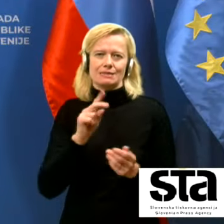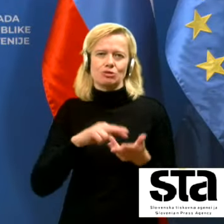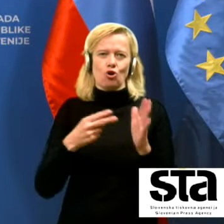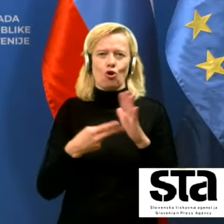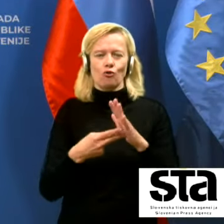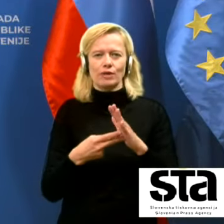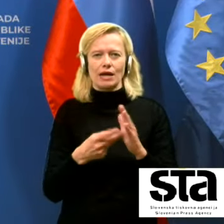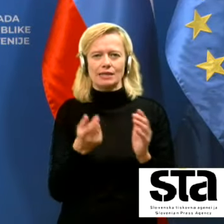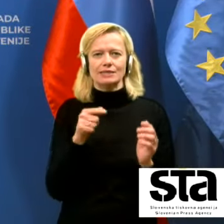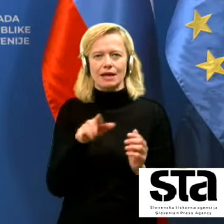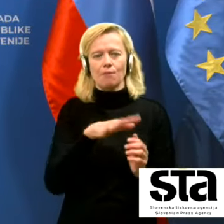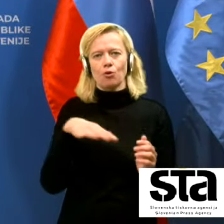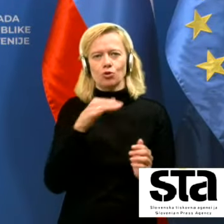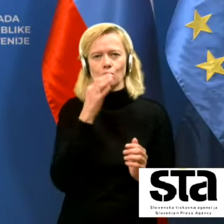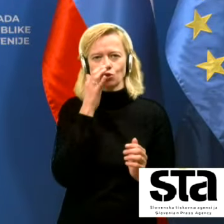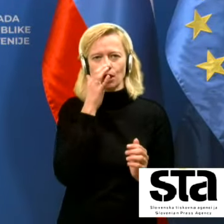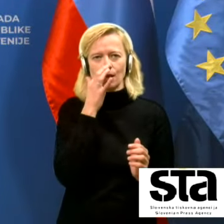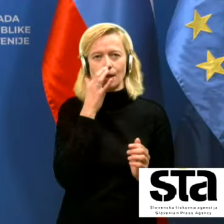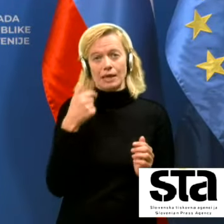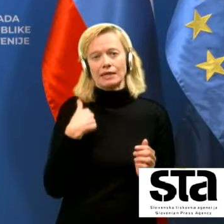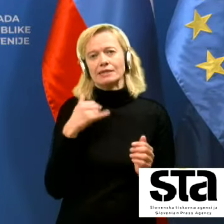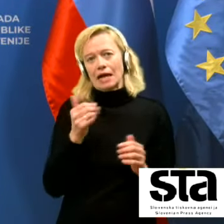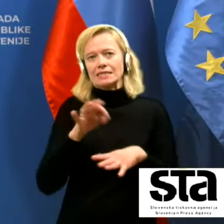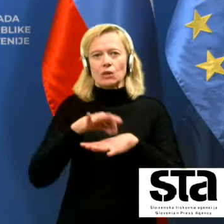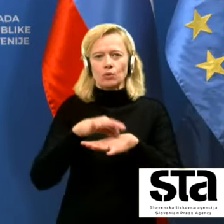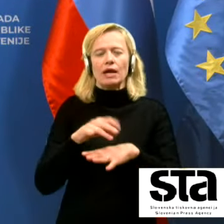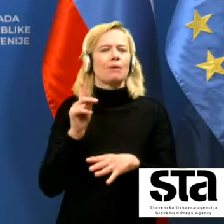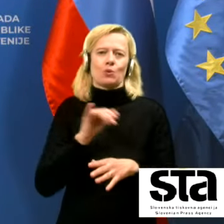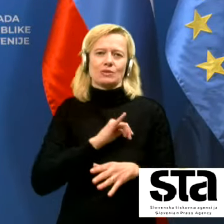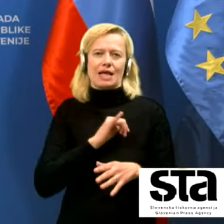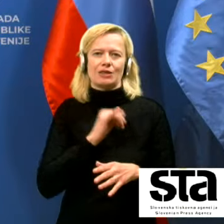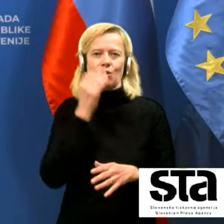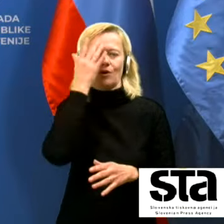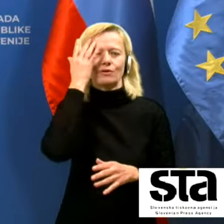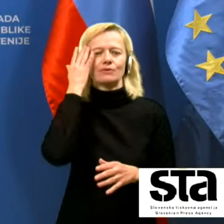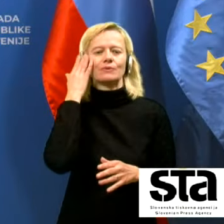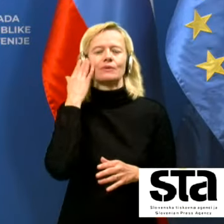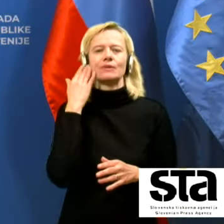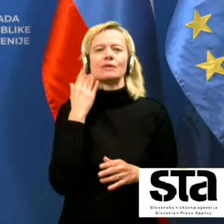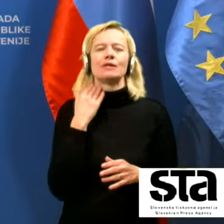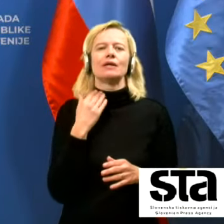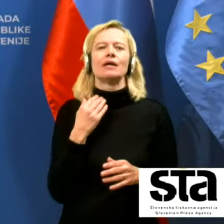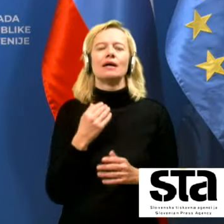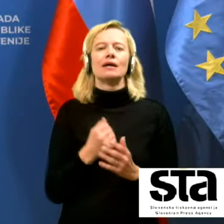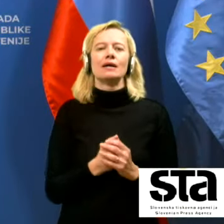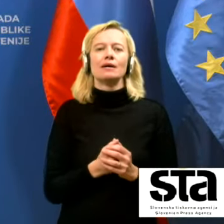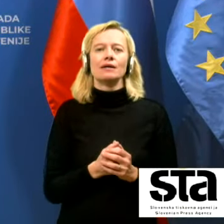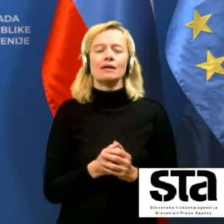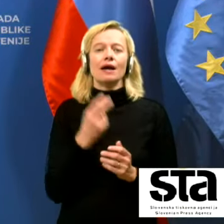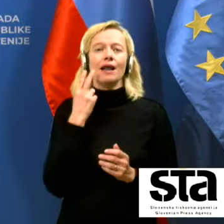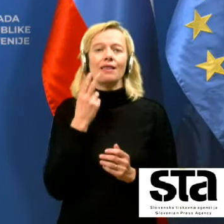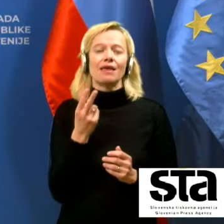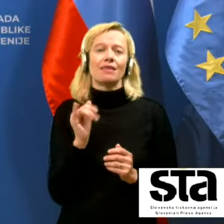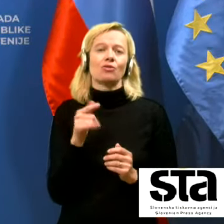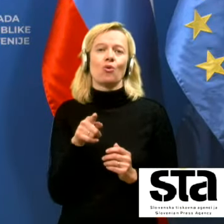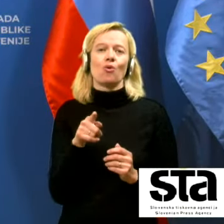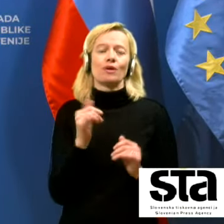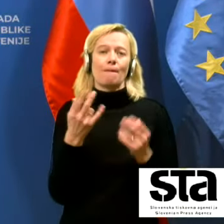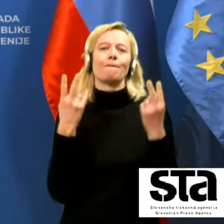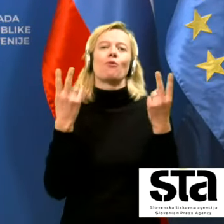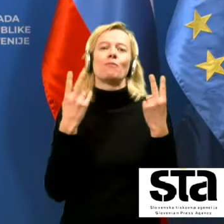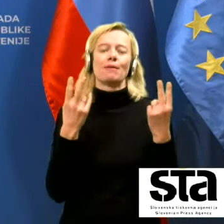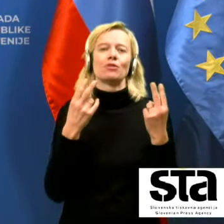čeprav zdravnik ampak kljubo samo zdaj seveda glede na to da dejansko je pomembno